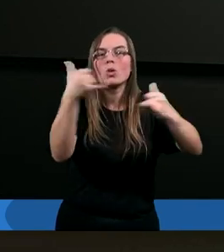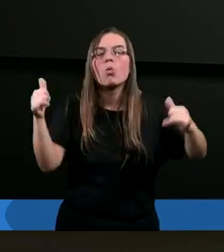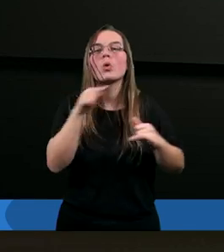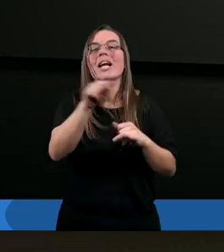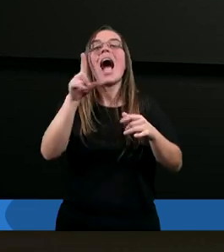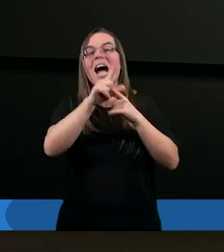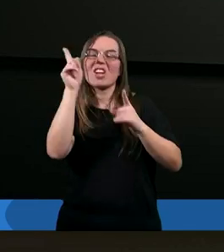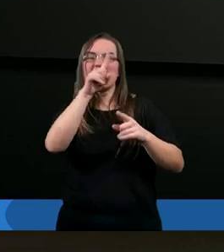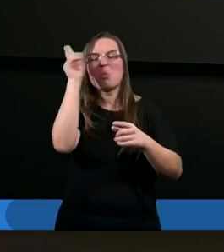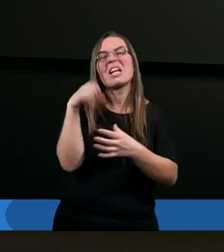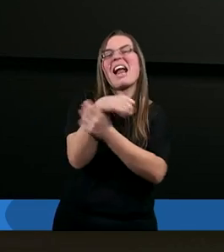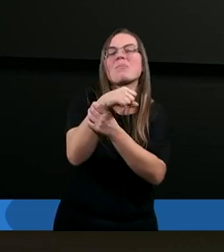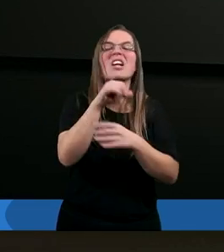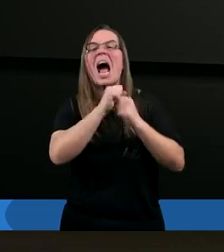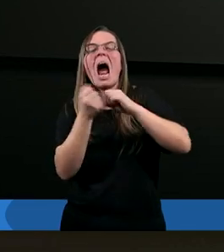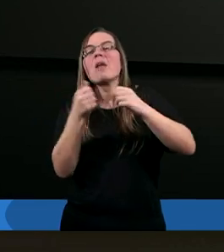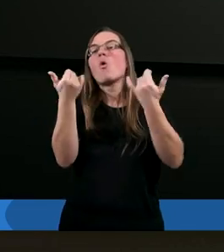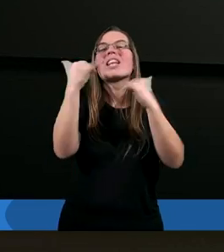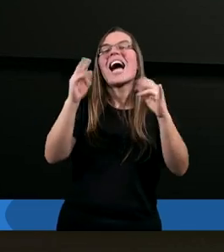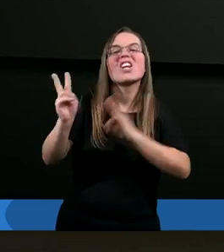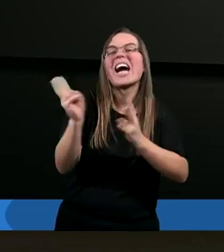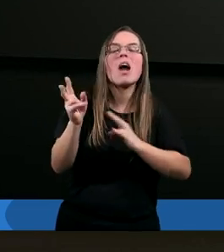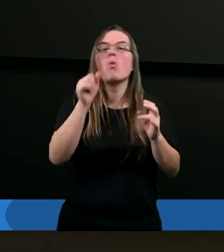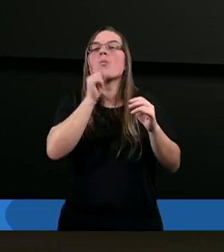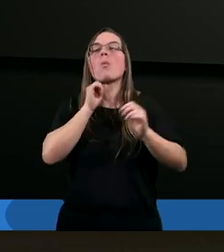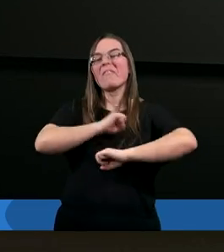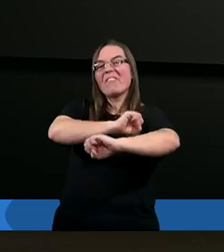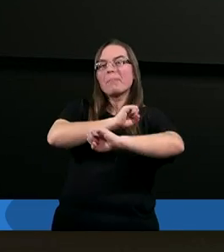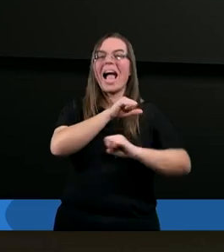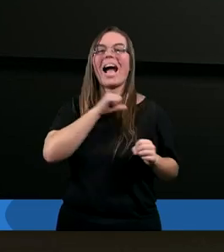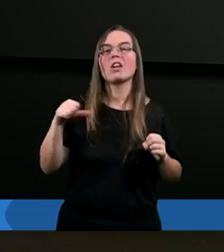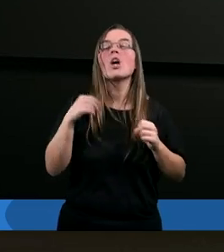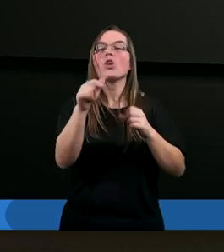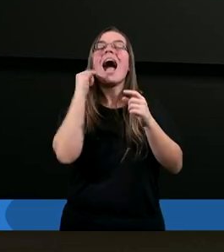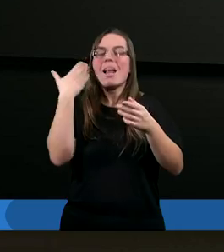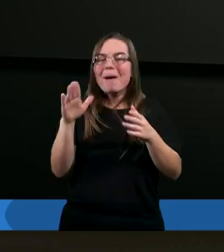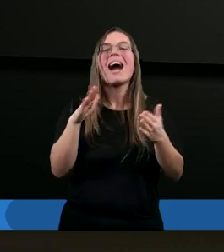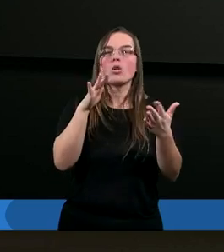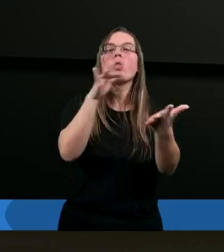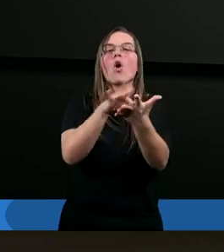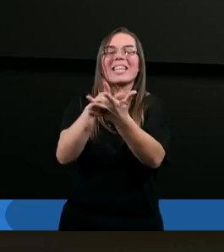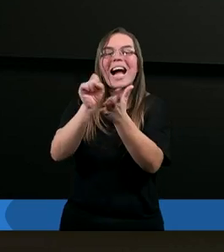oświadczają, inni na nie reagują tak albo inaczej, więc jest czymś bardzo namacalnym.